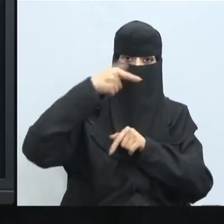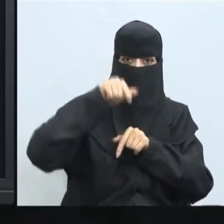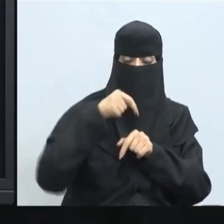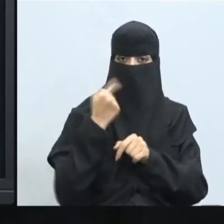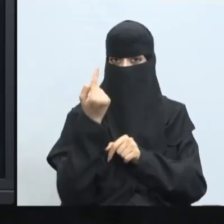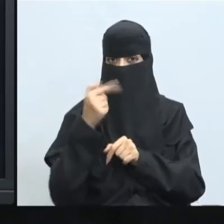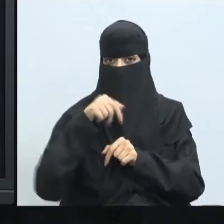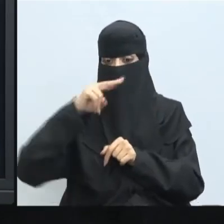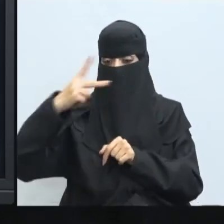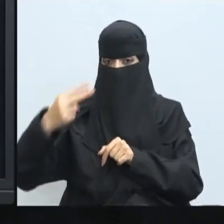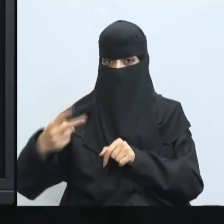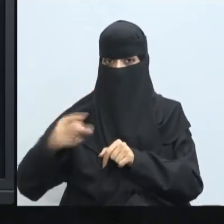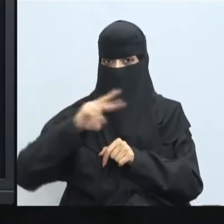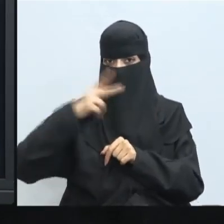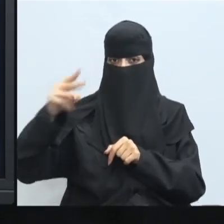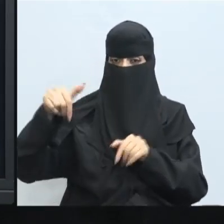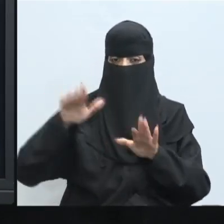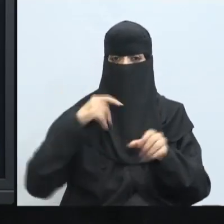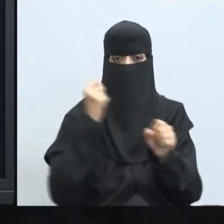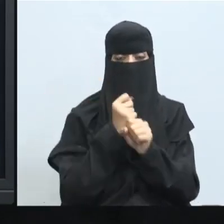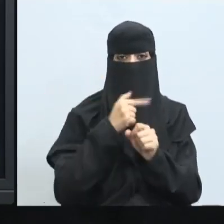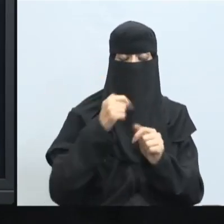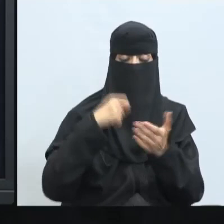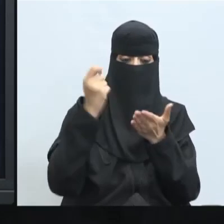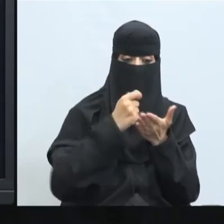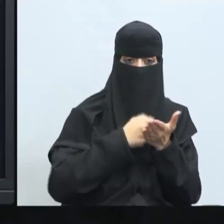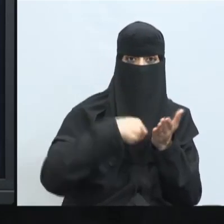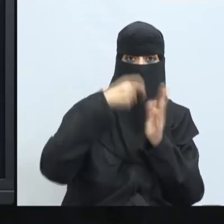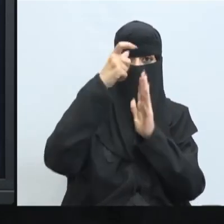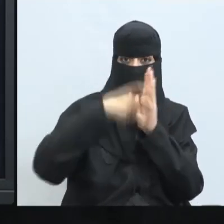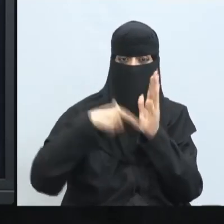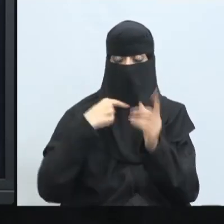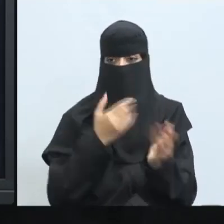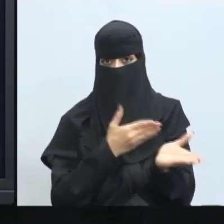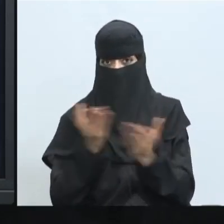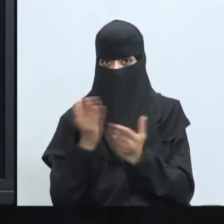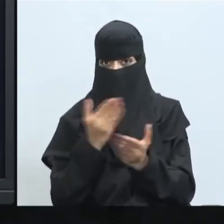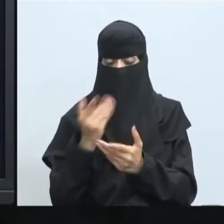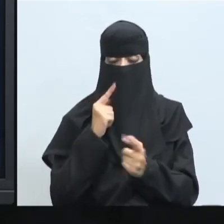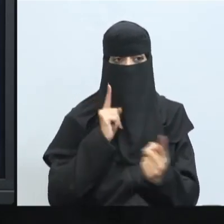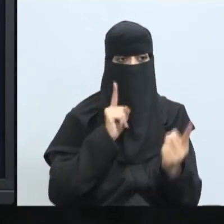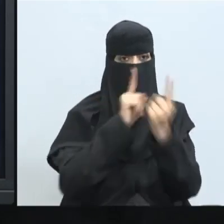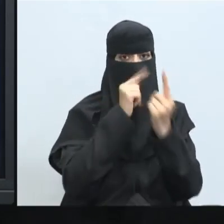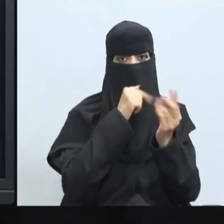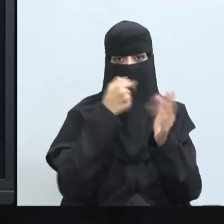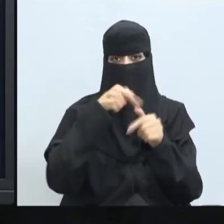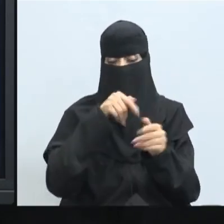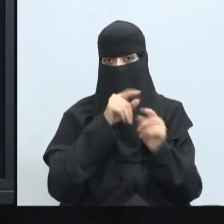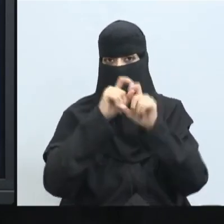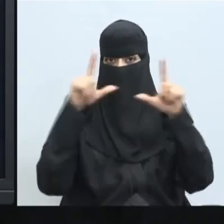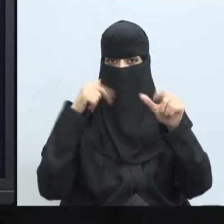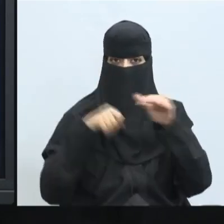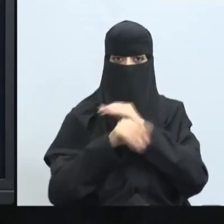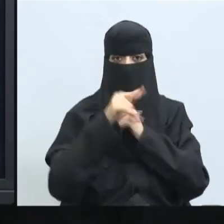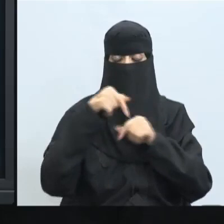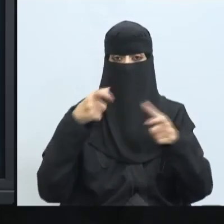السكرتير العديد من المهام إعداد التقارير، زيارات، مقابلات، خطابات أيضا تقديم العروض، تنظيم الاجتماعات